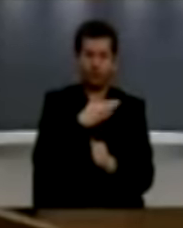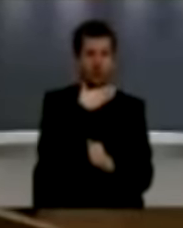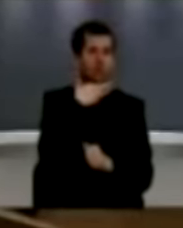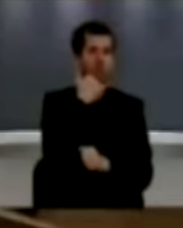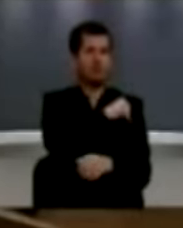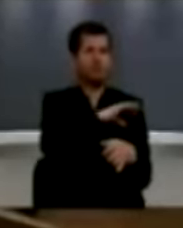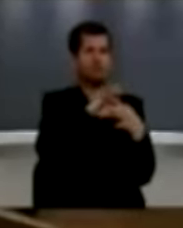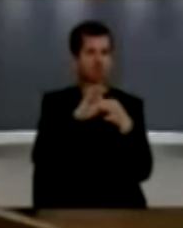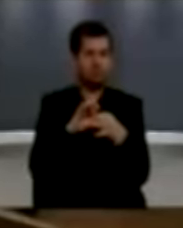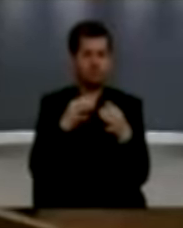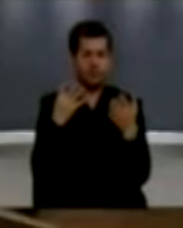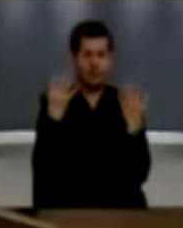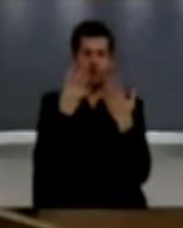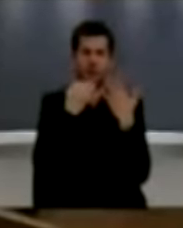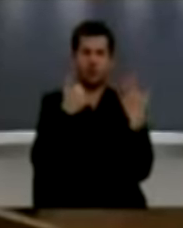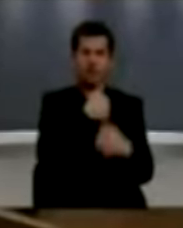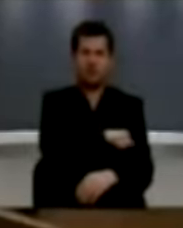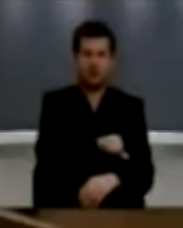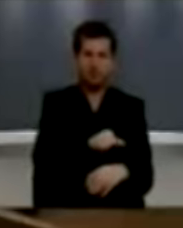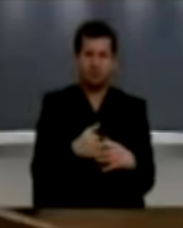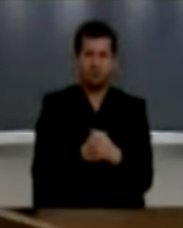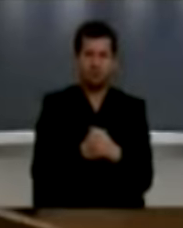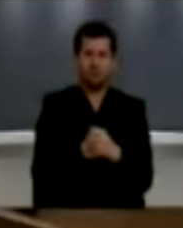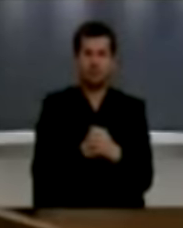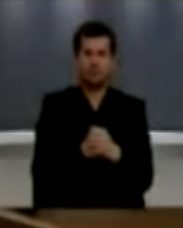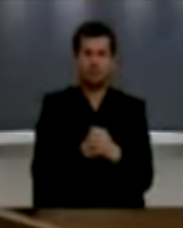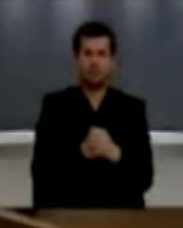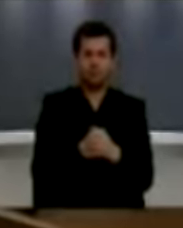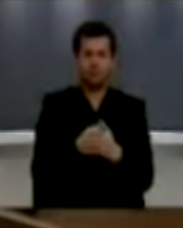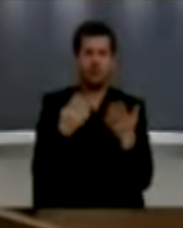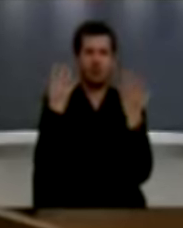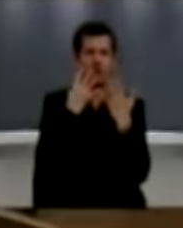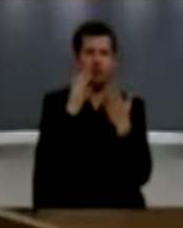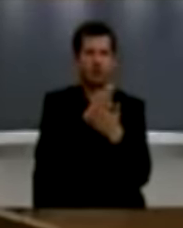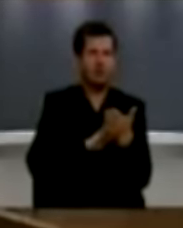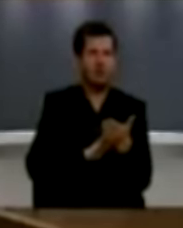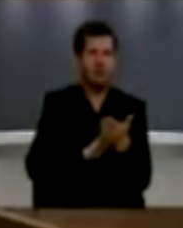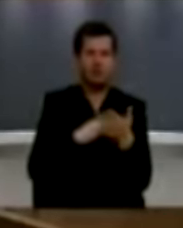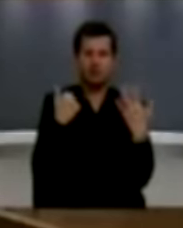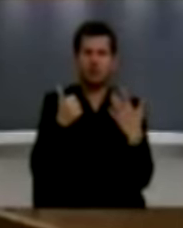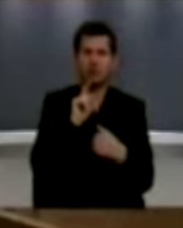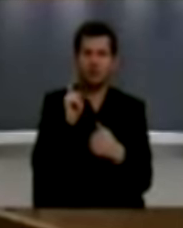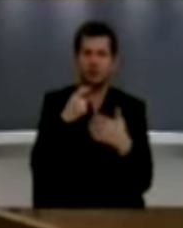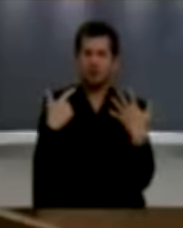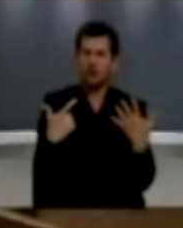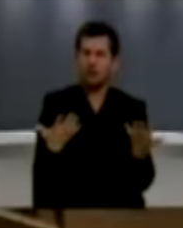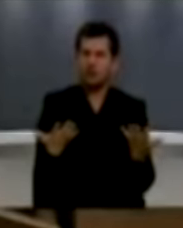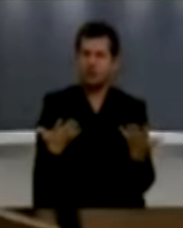96 vjeqare. Nuk ka fillu asme 90, asme 10, asme 16, asme 17.